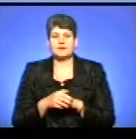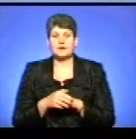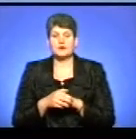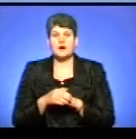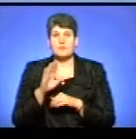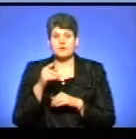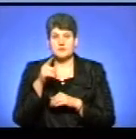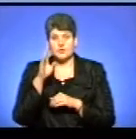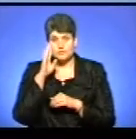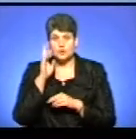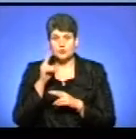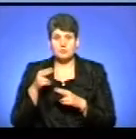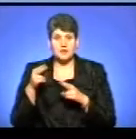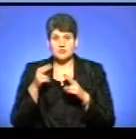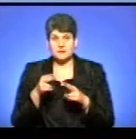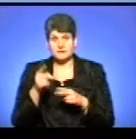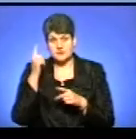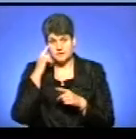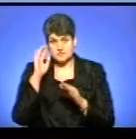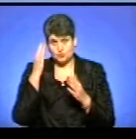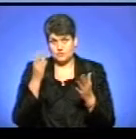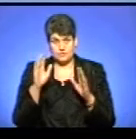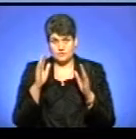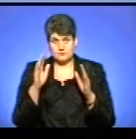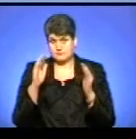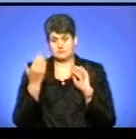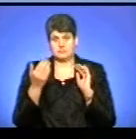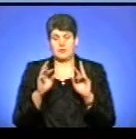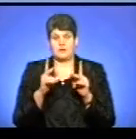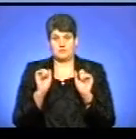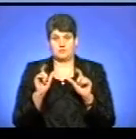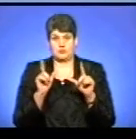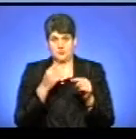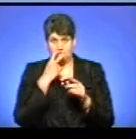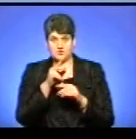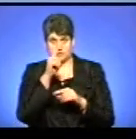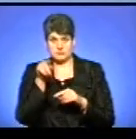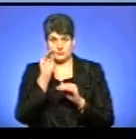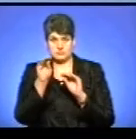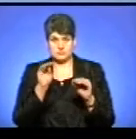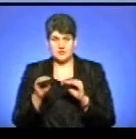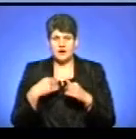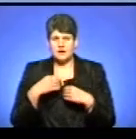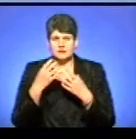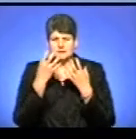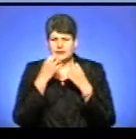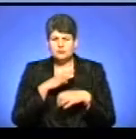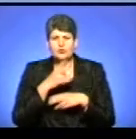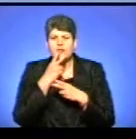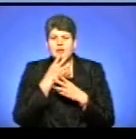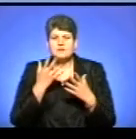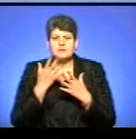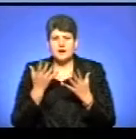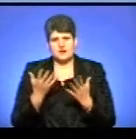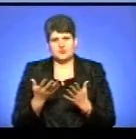І потім ті хлопці, що під'їжджали, кажуть, ну, ти взагалі обезбачений, як ти міг туди заїхати. Каже, тут вже бачиш знаки, а вже сміркалося, я не бачив, що від тих знаків,